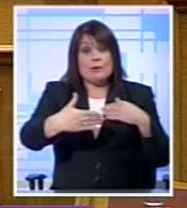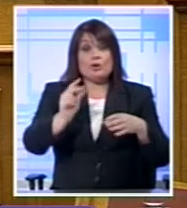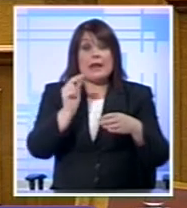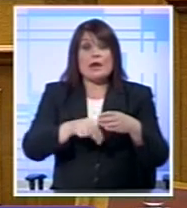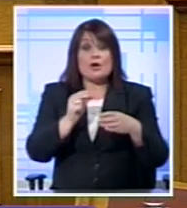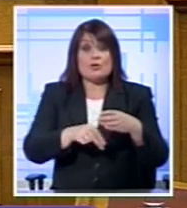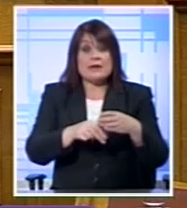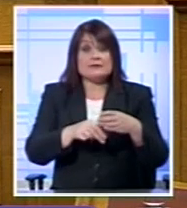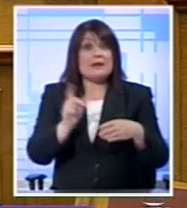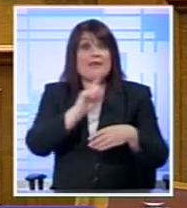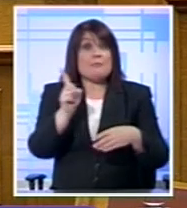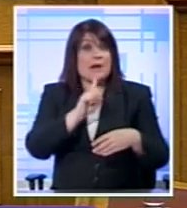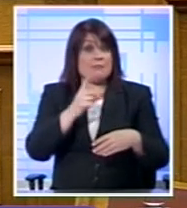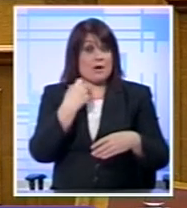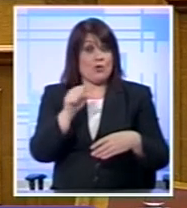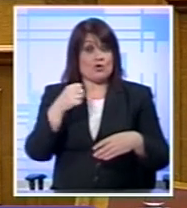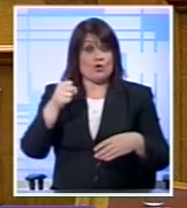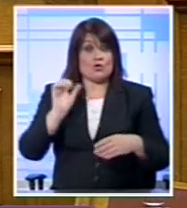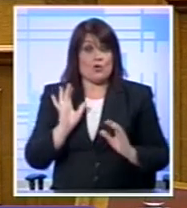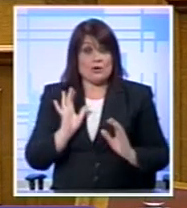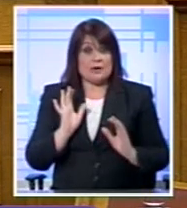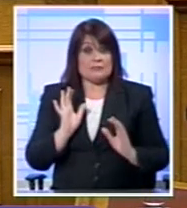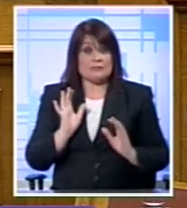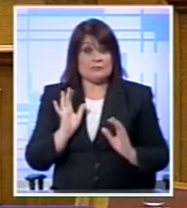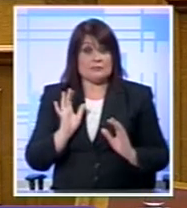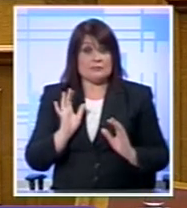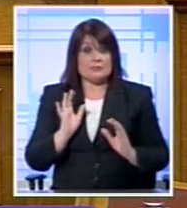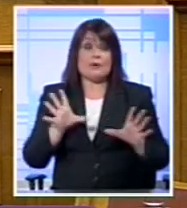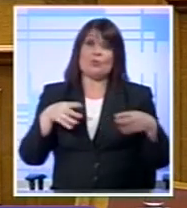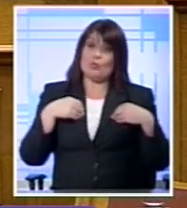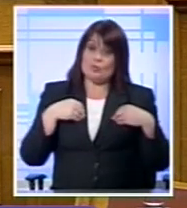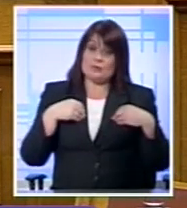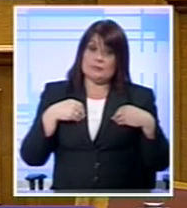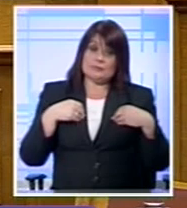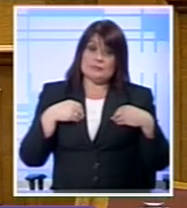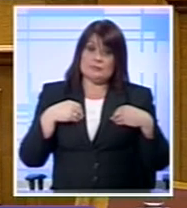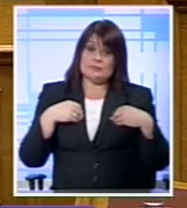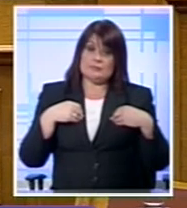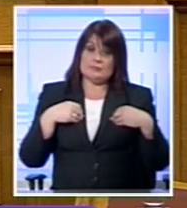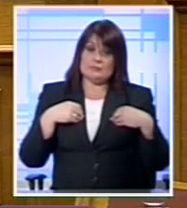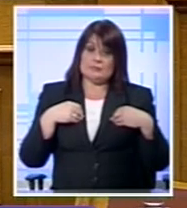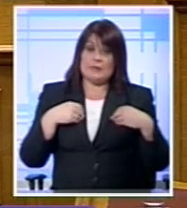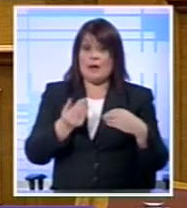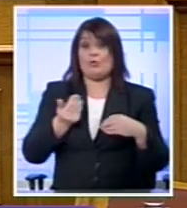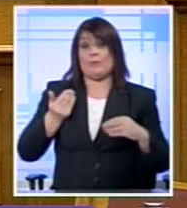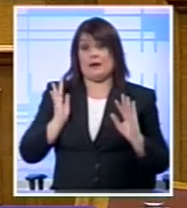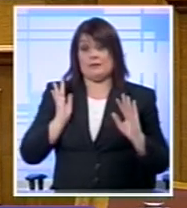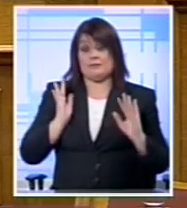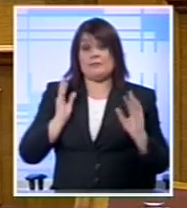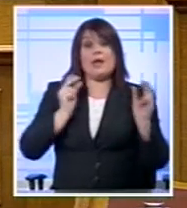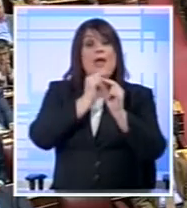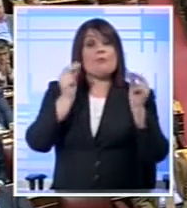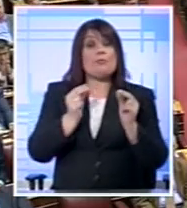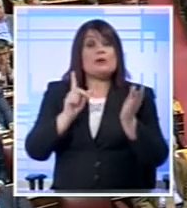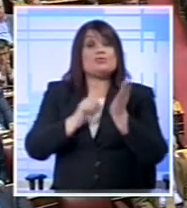κανείς και δεν πρέπει να τα απορρίψει Εκ των προτέρων Ή να τα δεχθεί επίσης εκ των προτέρων Άρα πρέπει να